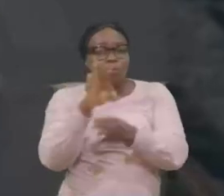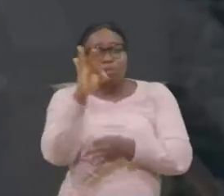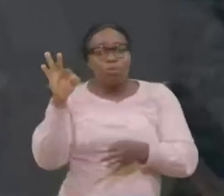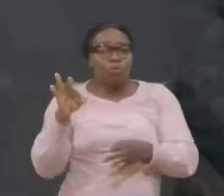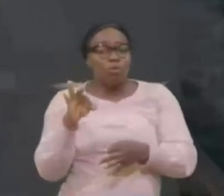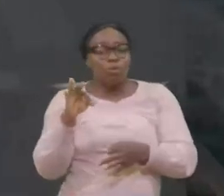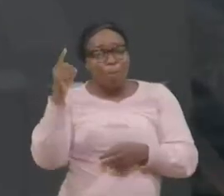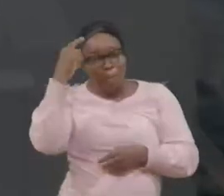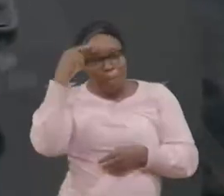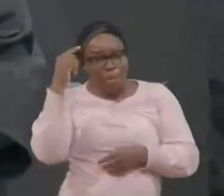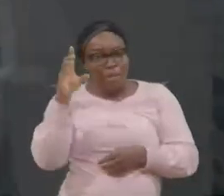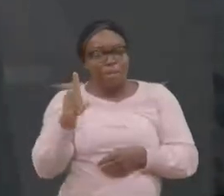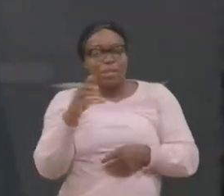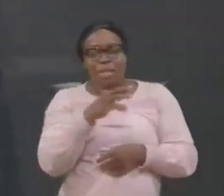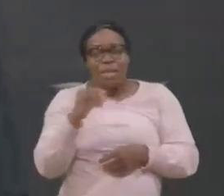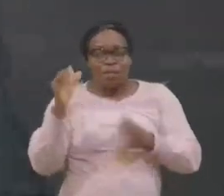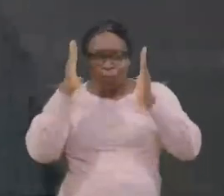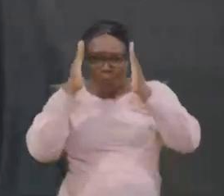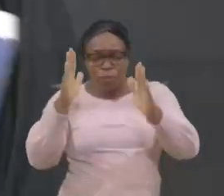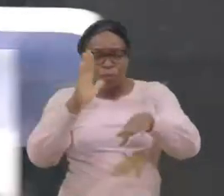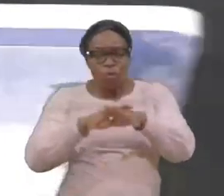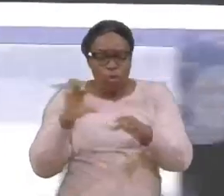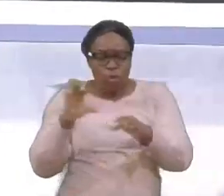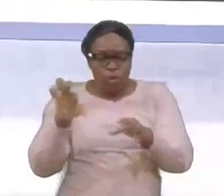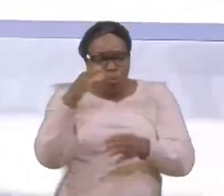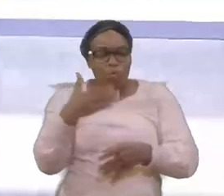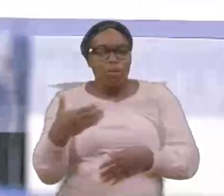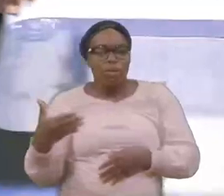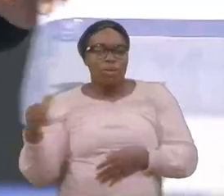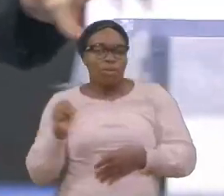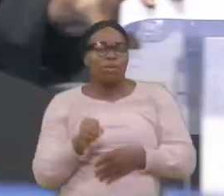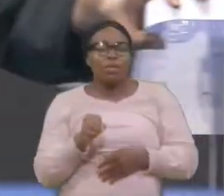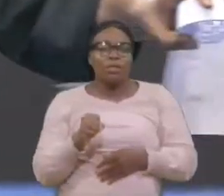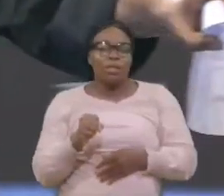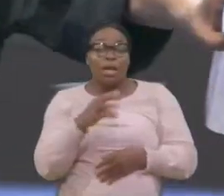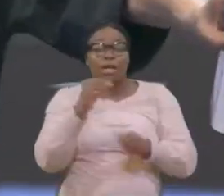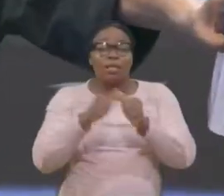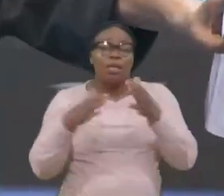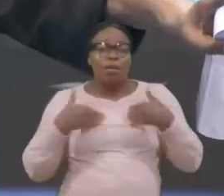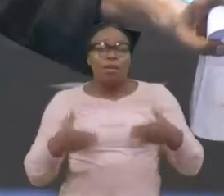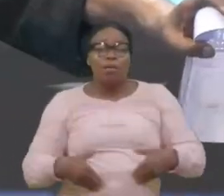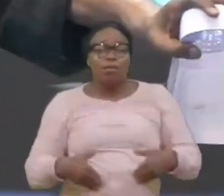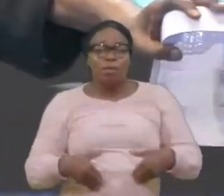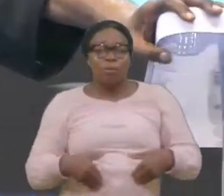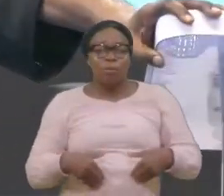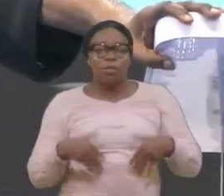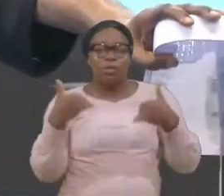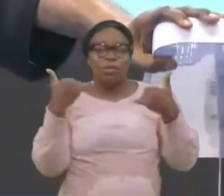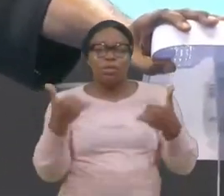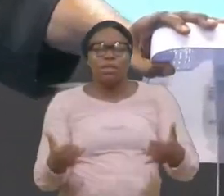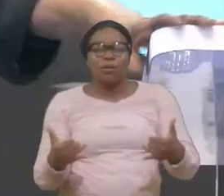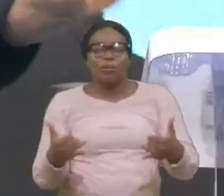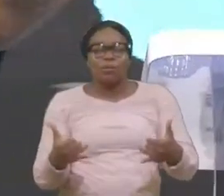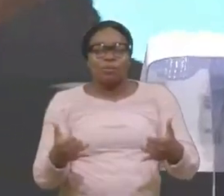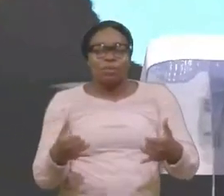Qui semblait être spéciale, Oh, Cette fille, Qui était un encouragement, Pour tout le monde, Dans la famille, Elle est allée, Dans le